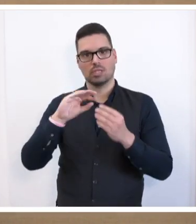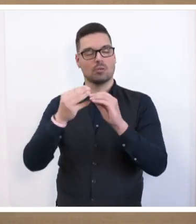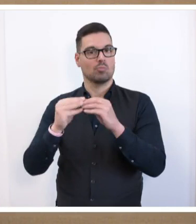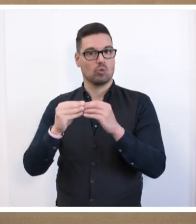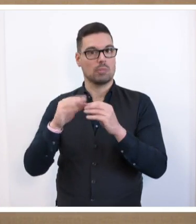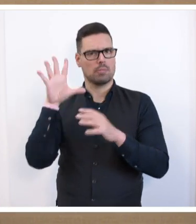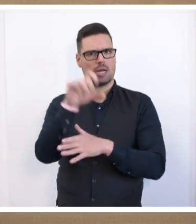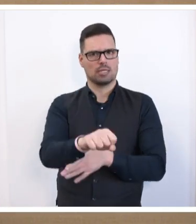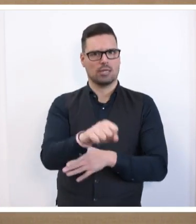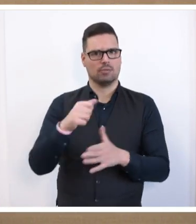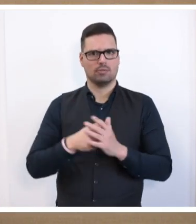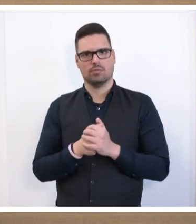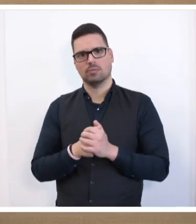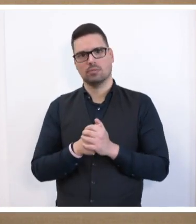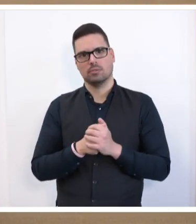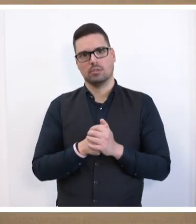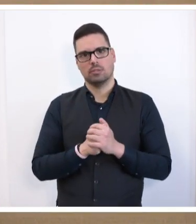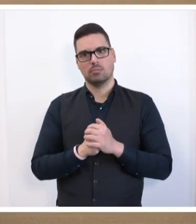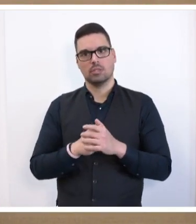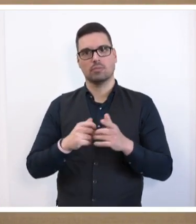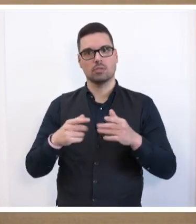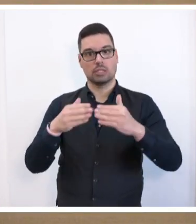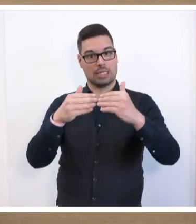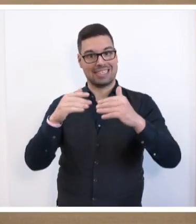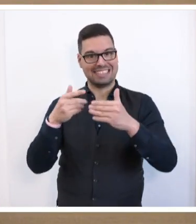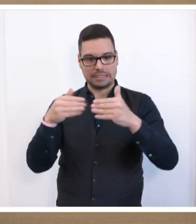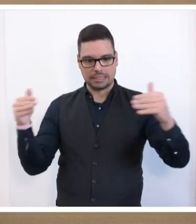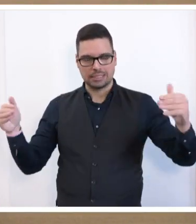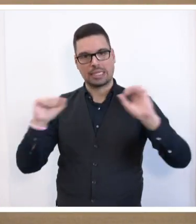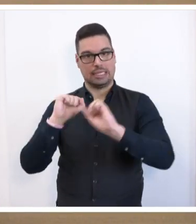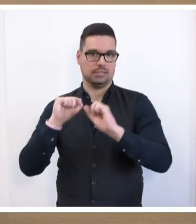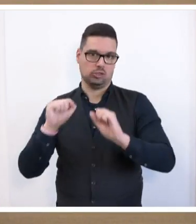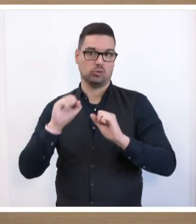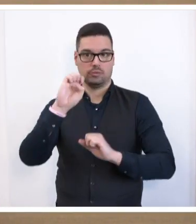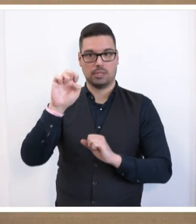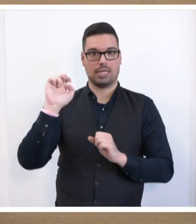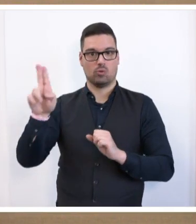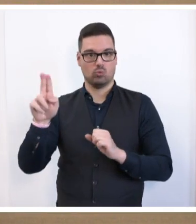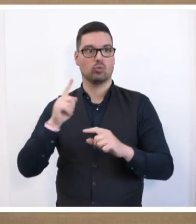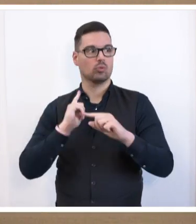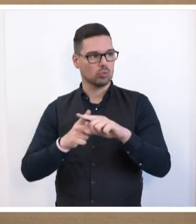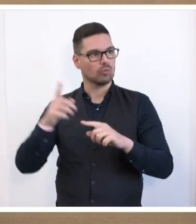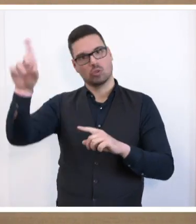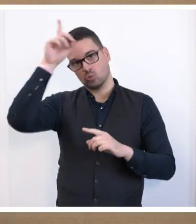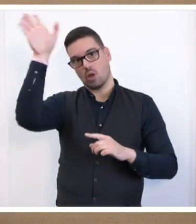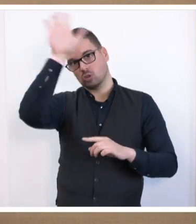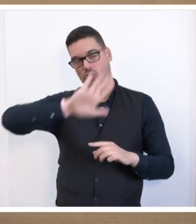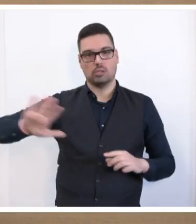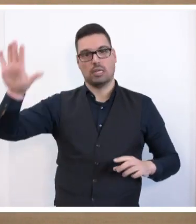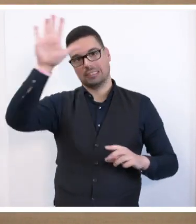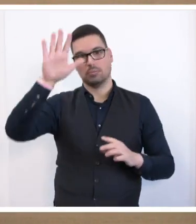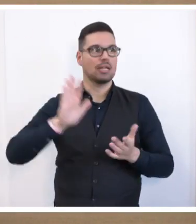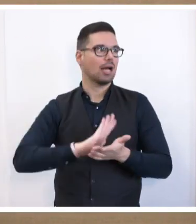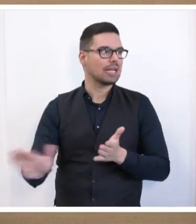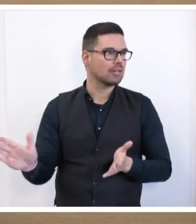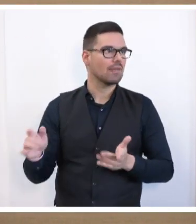in Angriff zu nehmen. Beginnend von effektivem Grenzschutz an den Außengrenzen der EU und vor allem Deutschlands mit dem einfachen Ziel